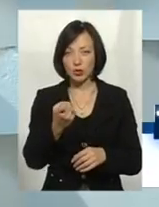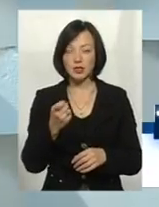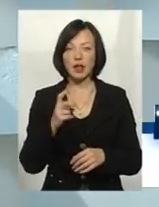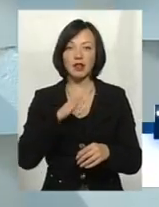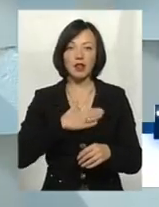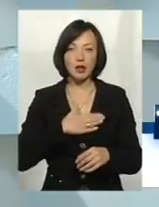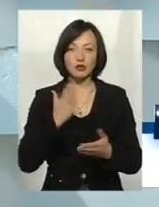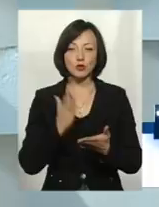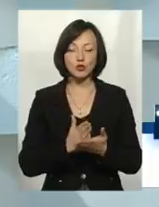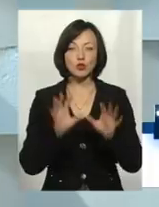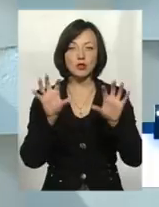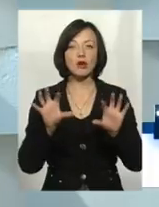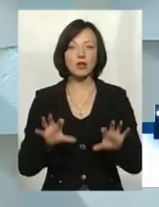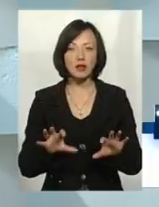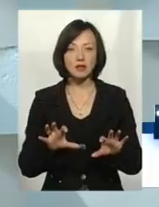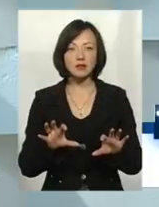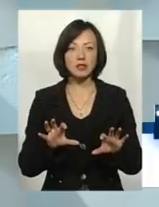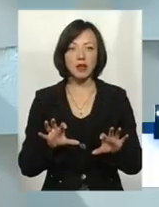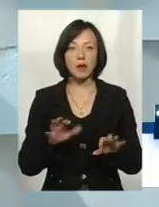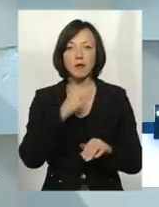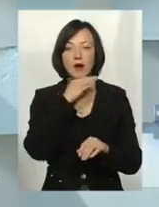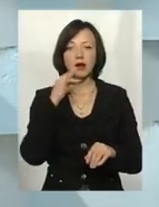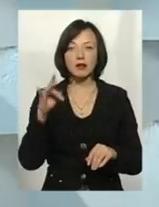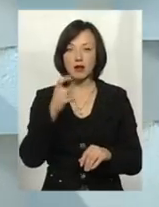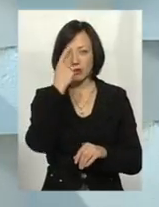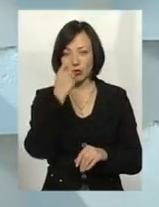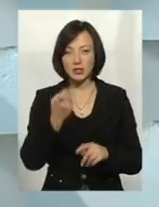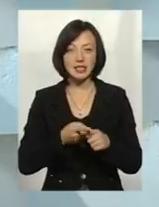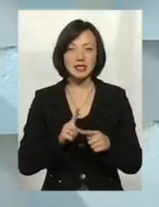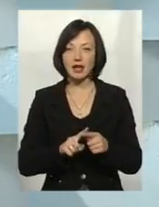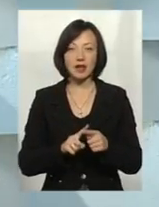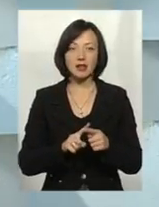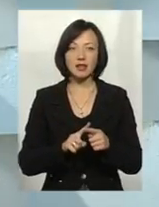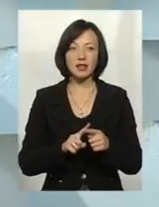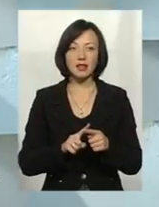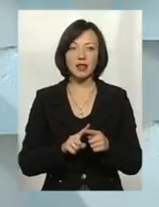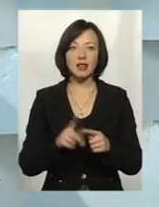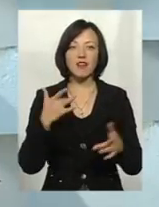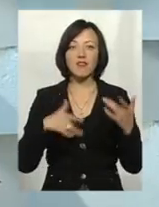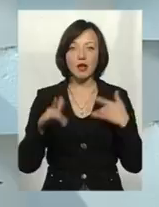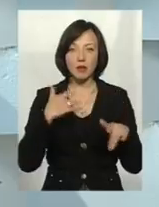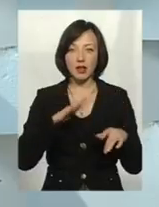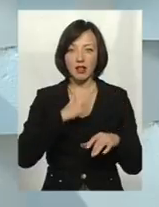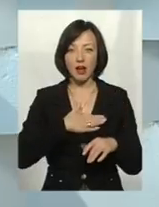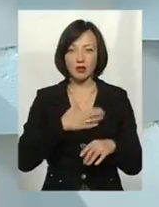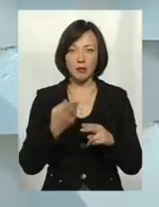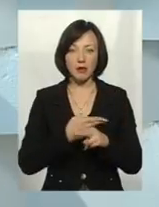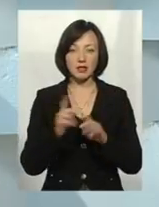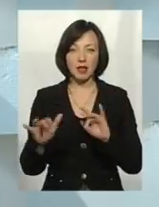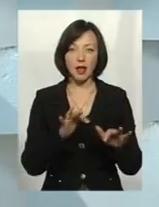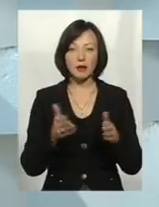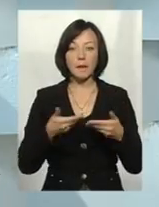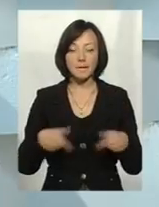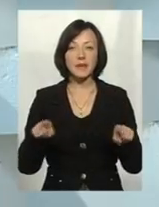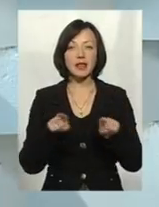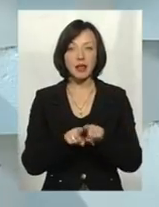на нашому існуючому законодавстві, про що ми неодноразово наголошуємо. І це не як йде о виправдання нашої бездіяльності, а оскільки